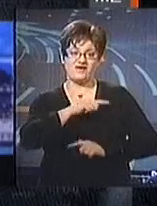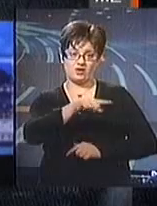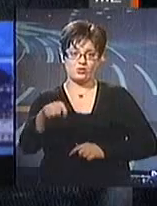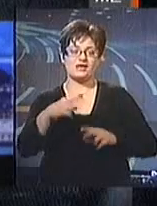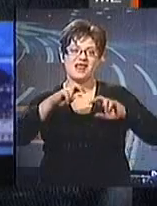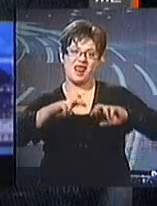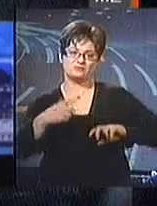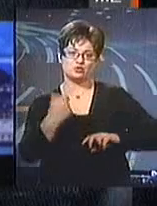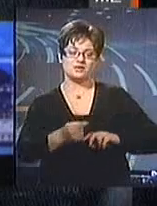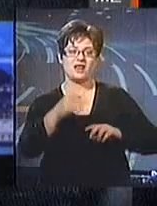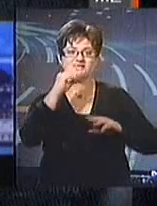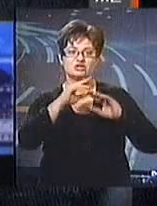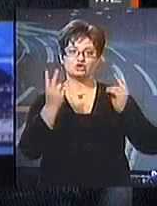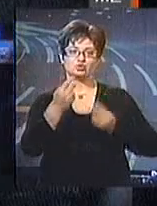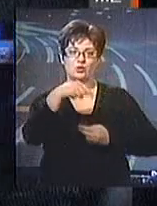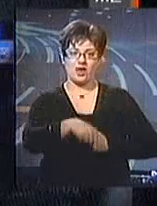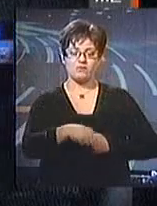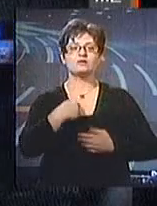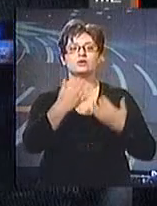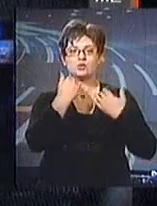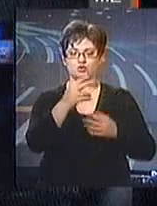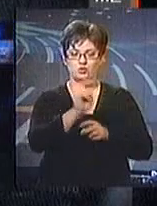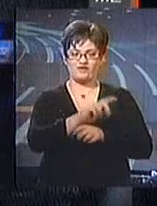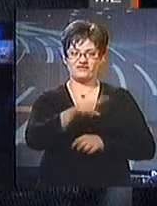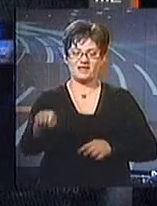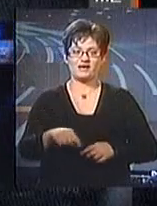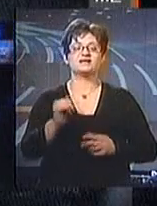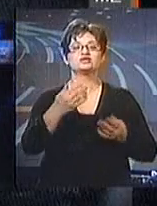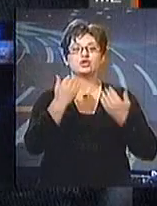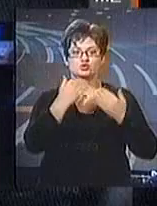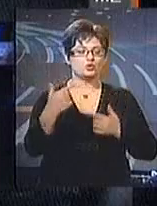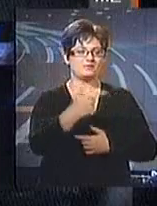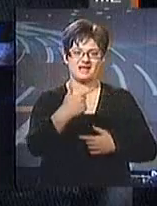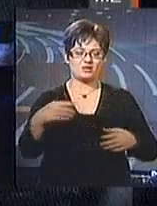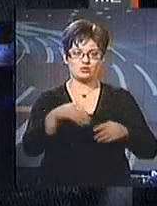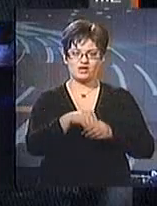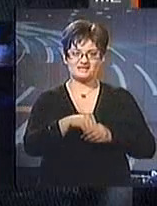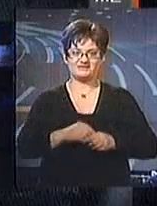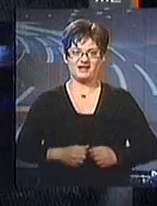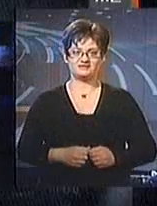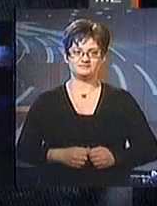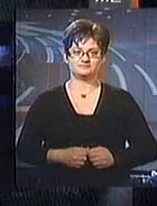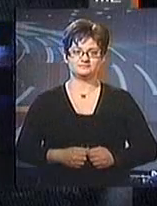elemzőkkel az este stúdiójában. Köszönjük a filmüket! És köszönjük minket együknek a részvételt.